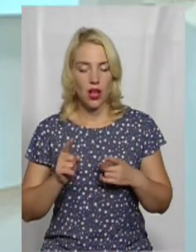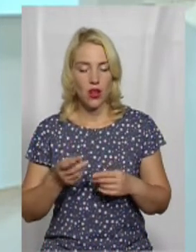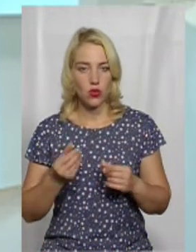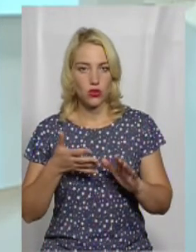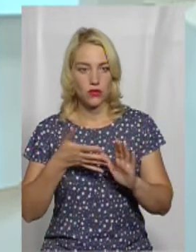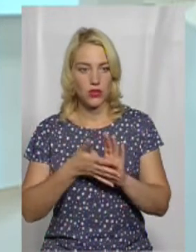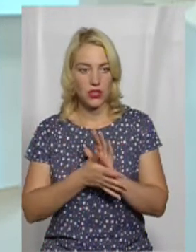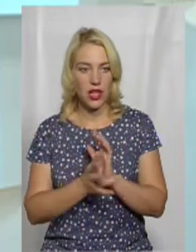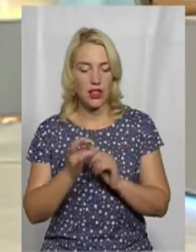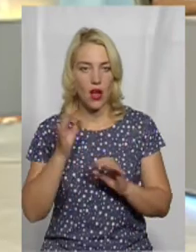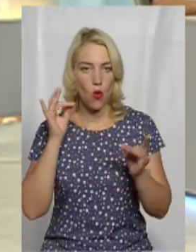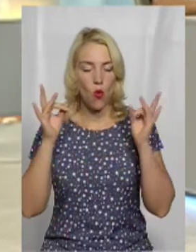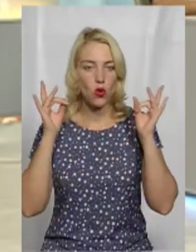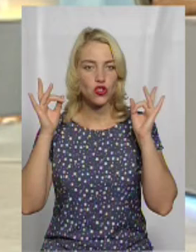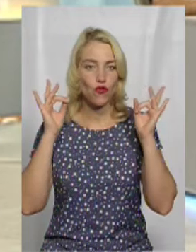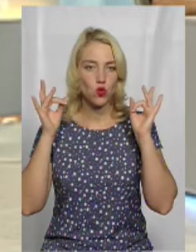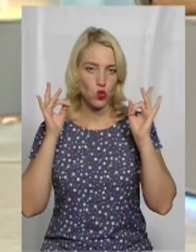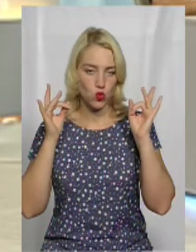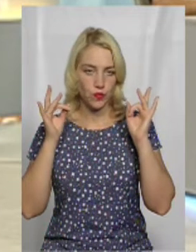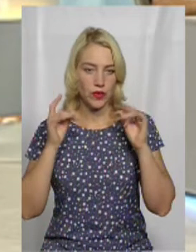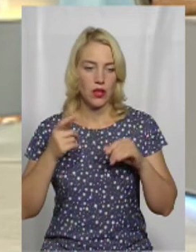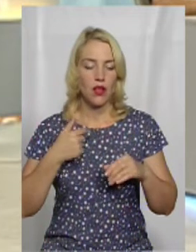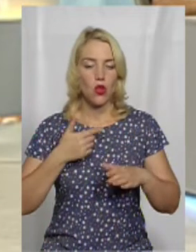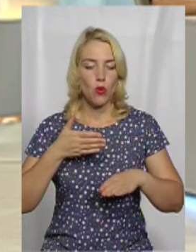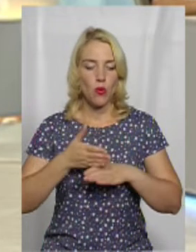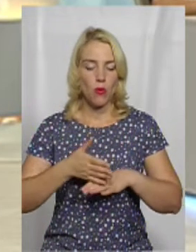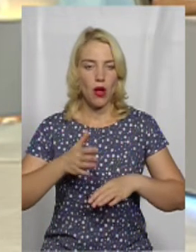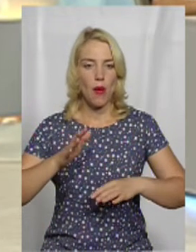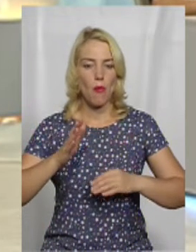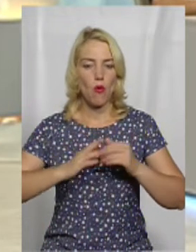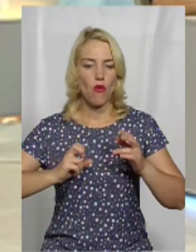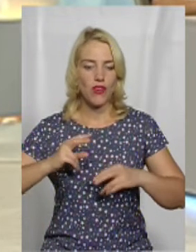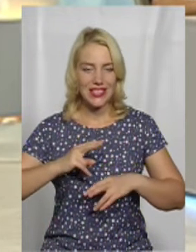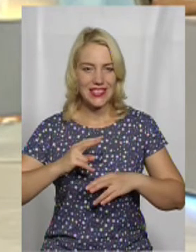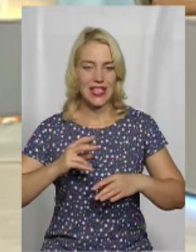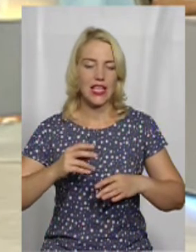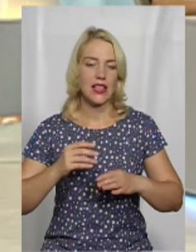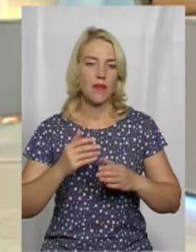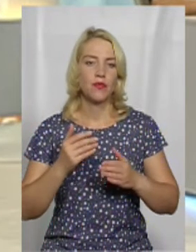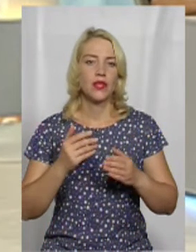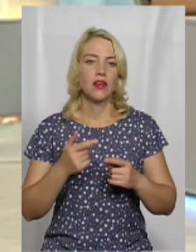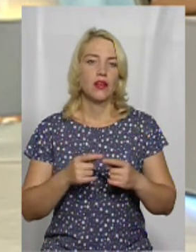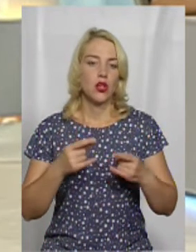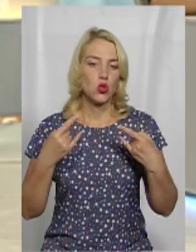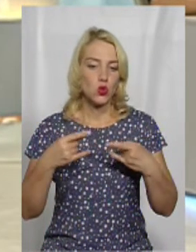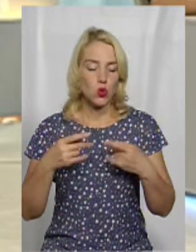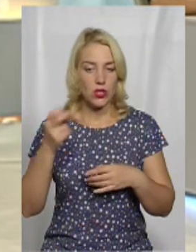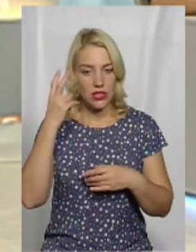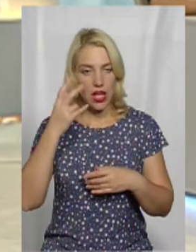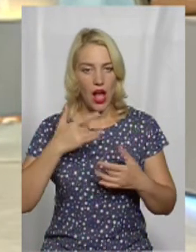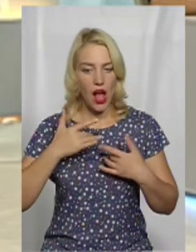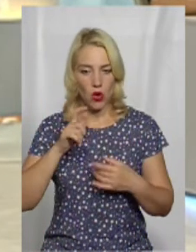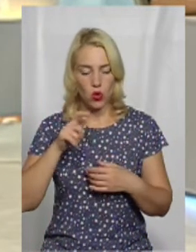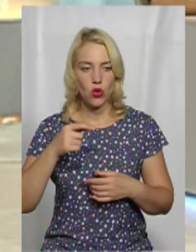більшість коштів, це вже на озвучку. Тобто нам допомагала професійна студія з Києва, з акторами професійними, які половину